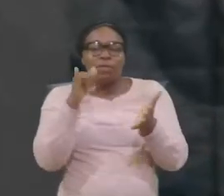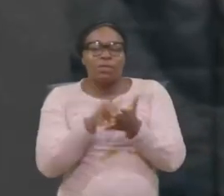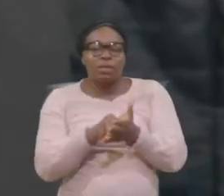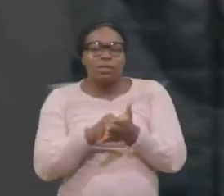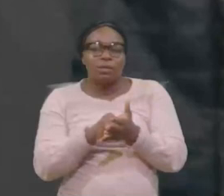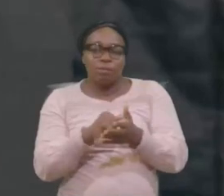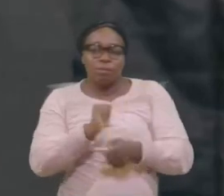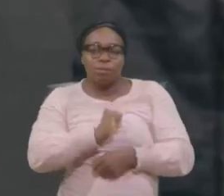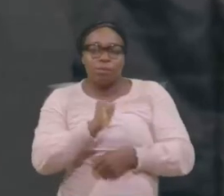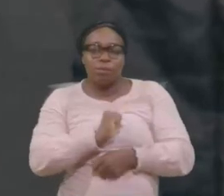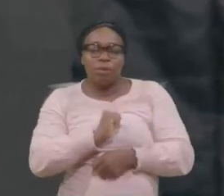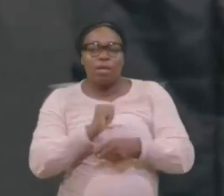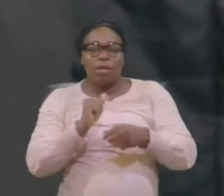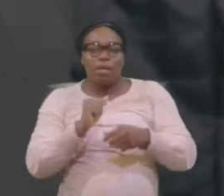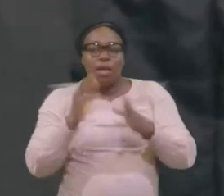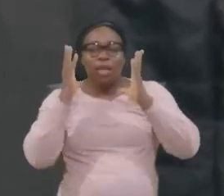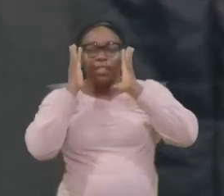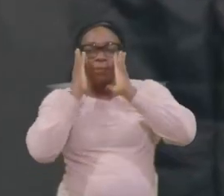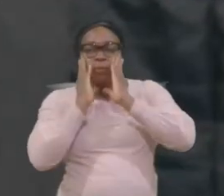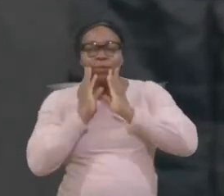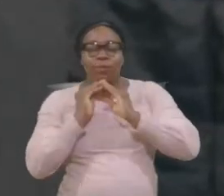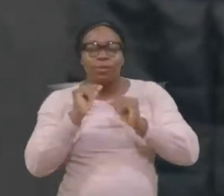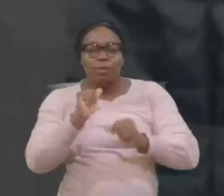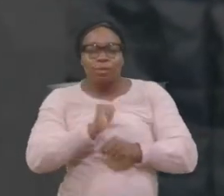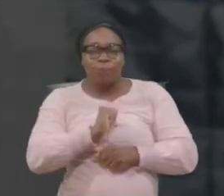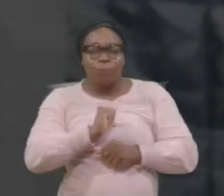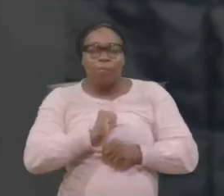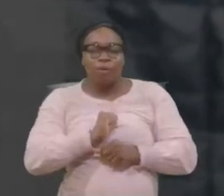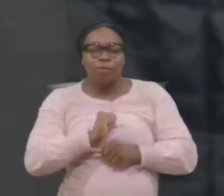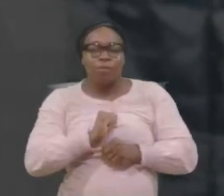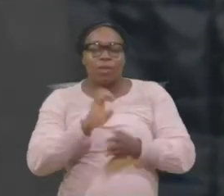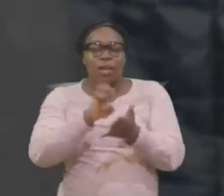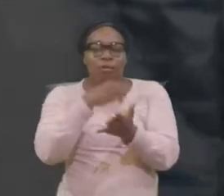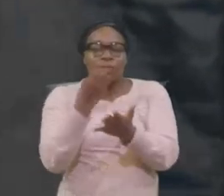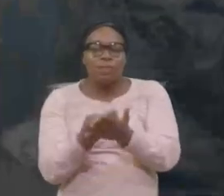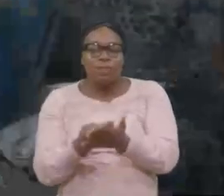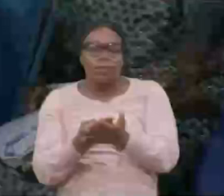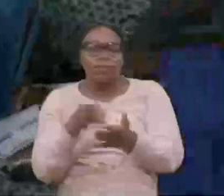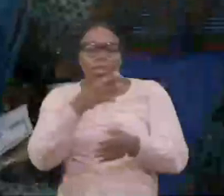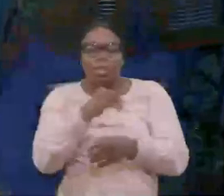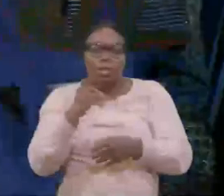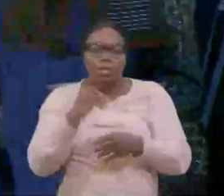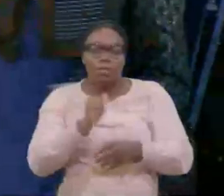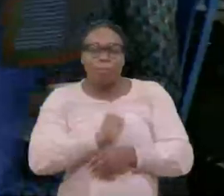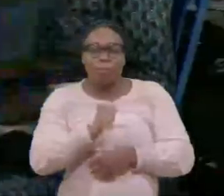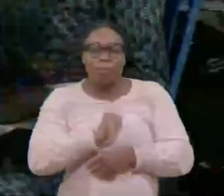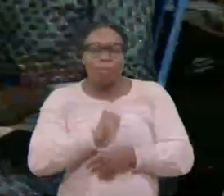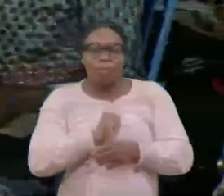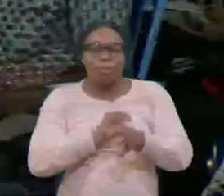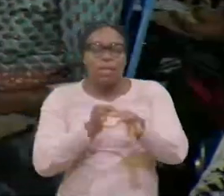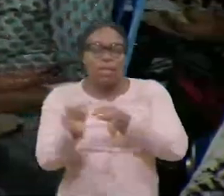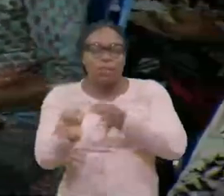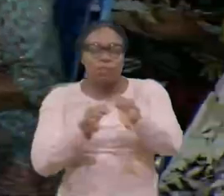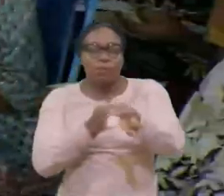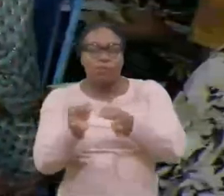cette expérience personnelle l'évidence personnelle l'expression